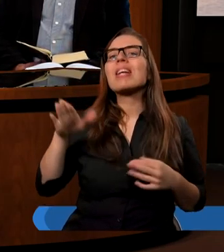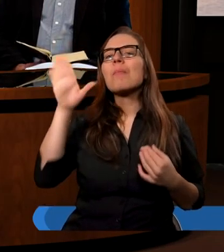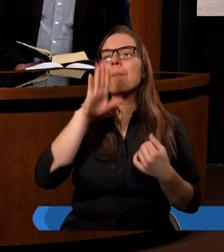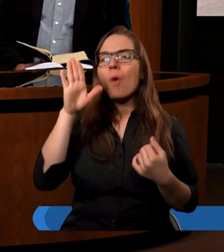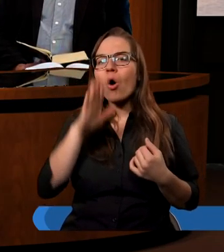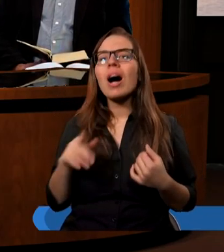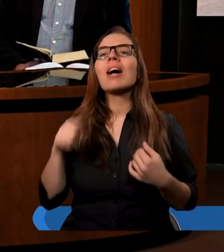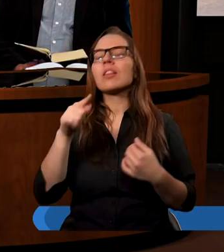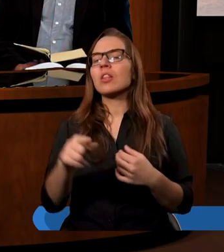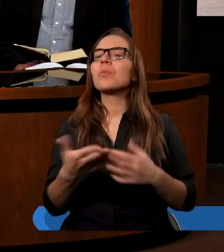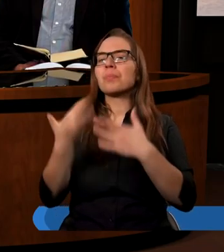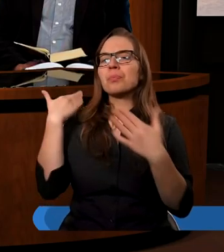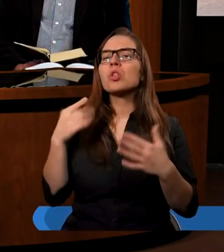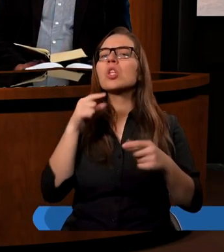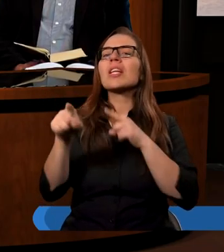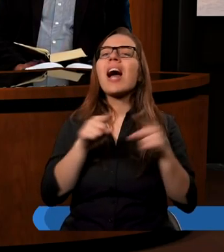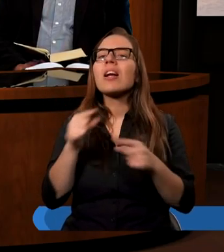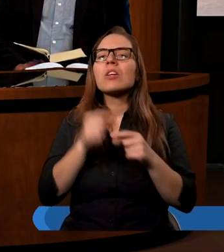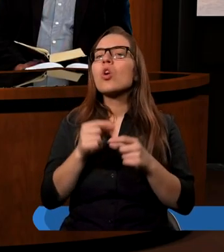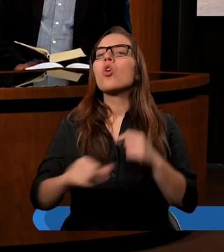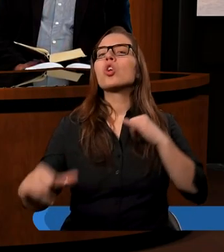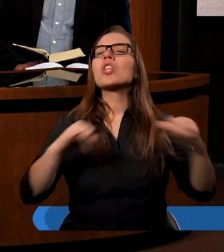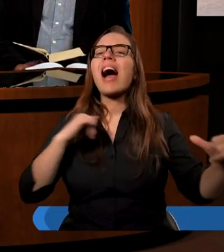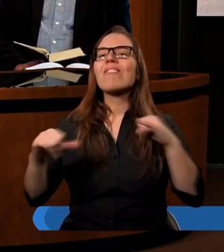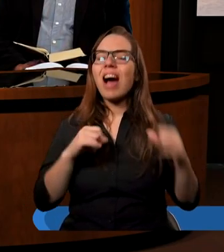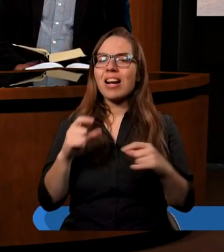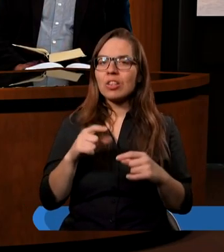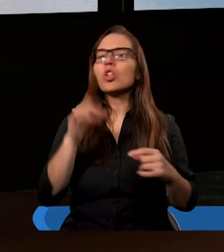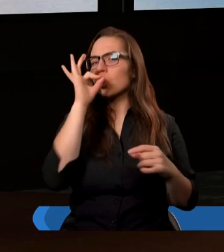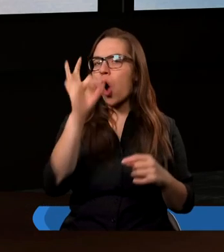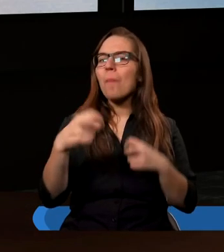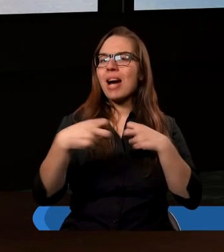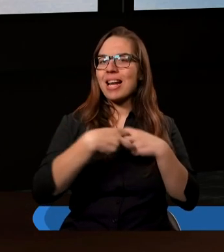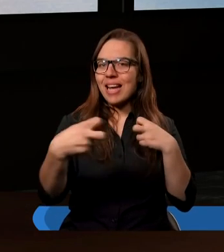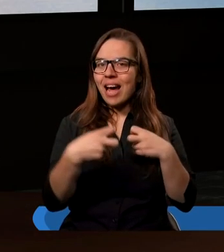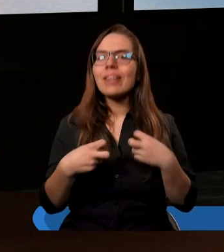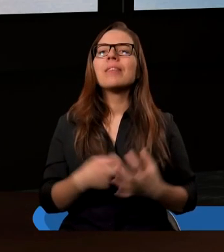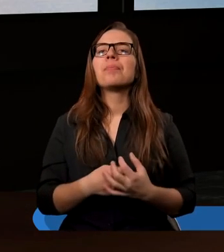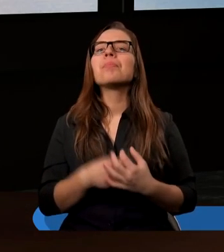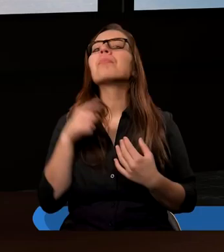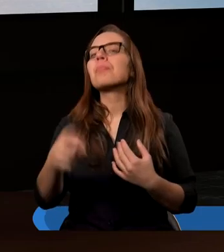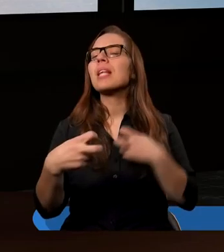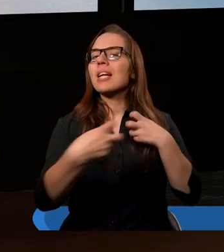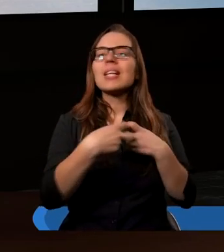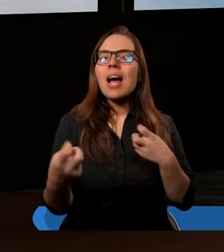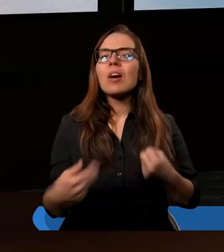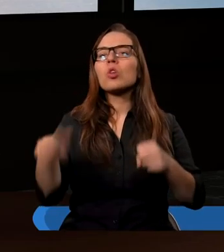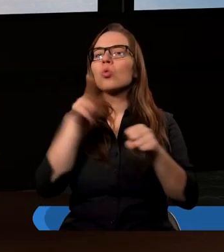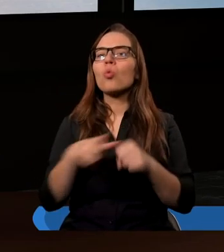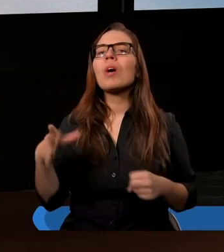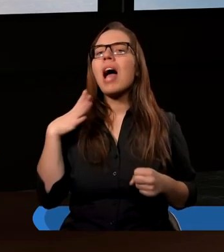Poprzednie dotyczyło w ogóle cech szafarza, dobrych cech. Czyli tych, które byłyby